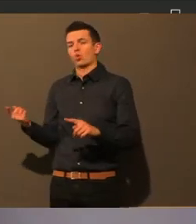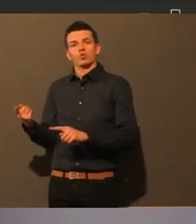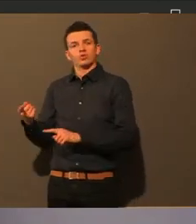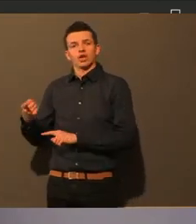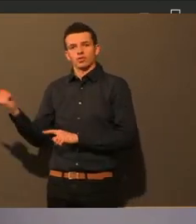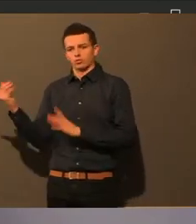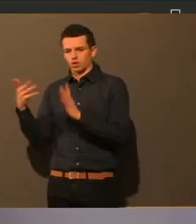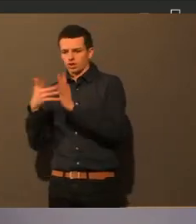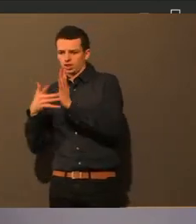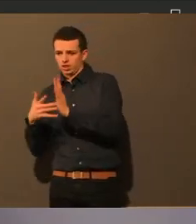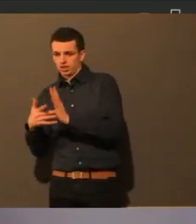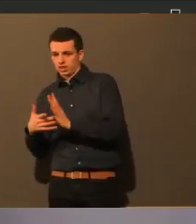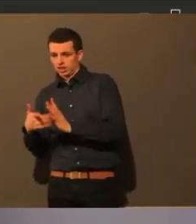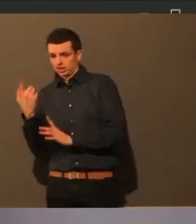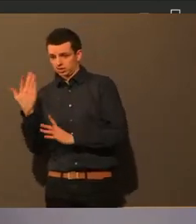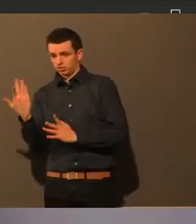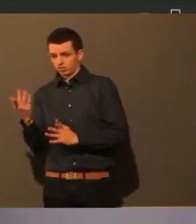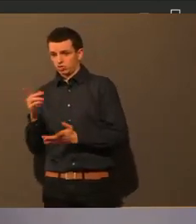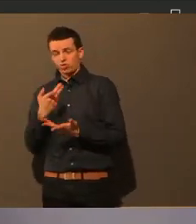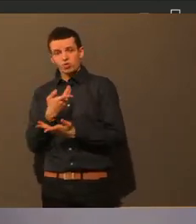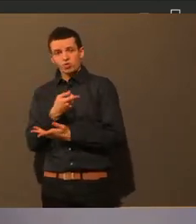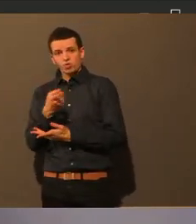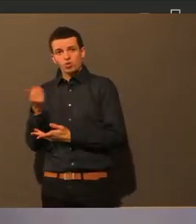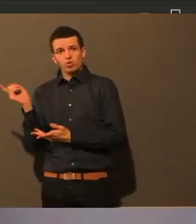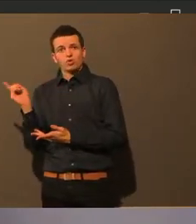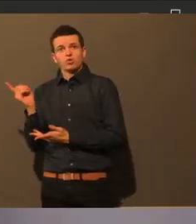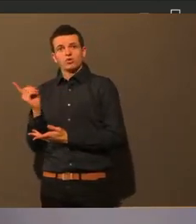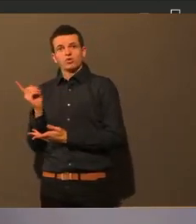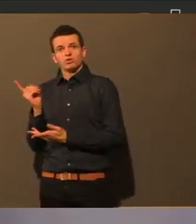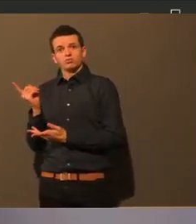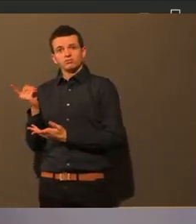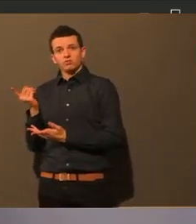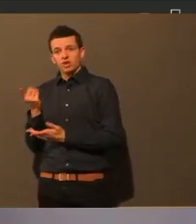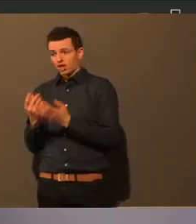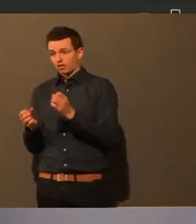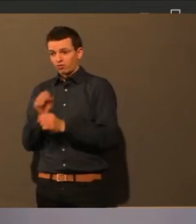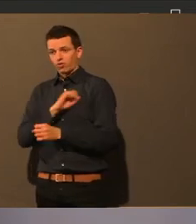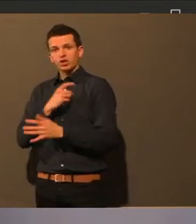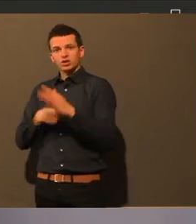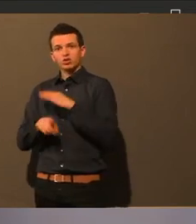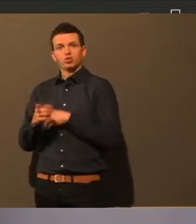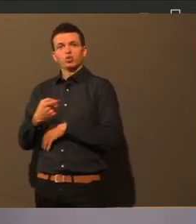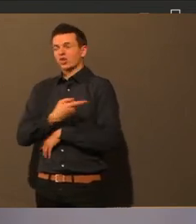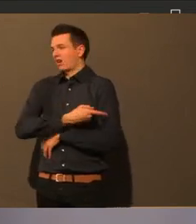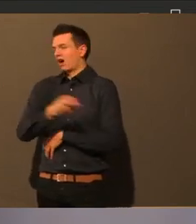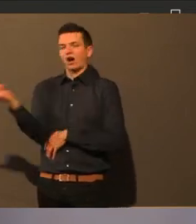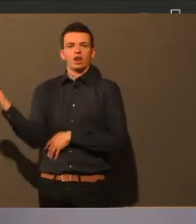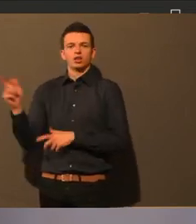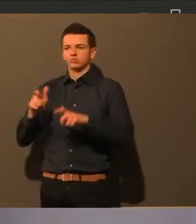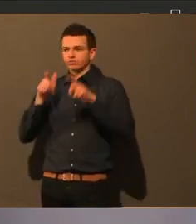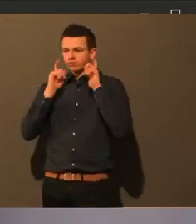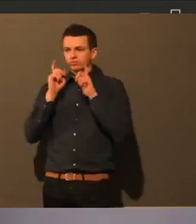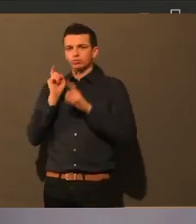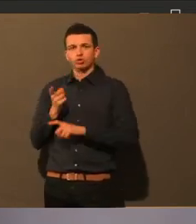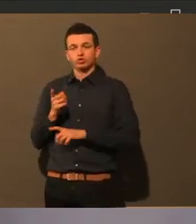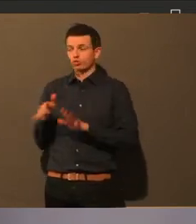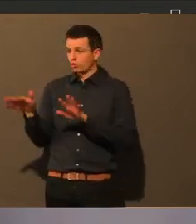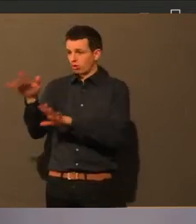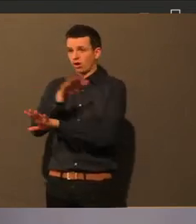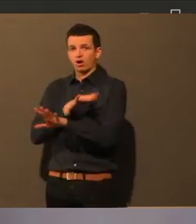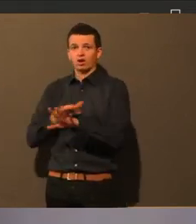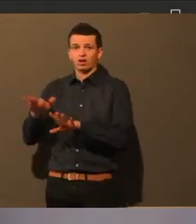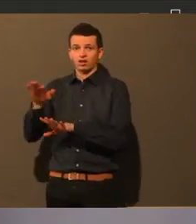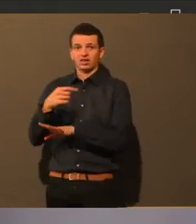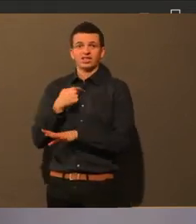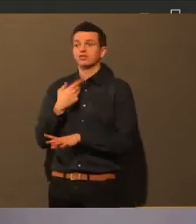Also, nicht, dass ich ein Masken-Fan bin, aber wie gesagt, es wäre vielleicht auch mal sinnvoll, das auszutesten, war es von meiner Seite, aber wenn es